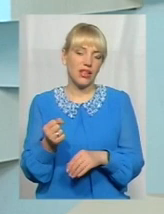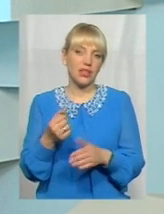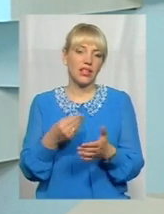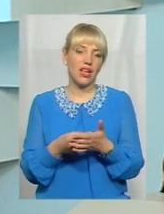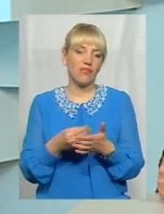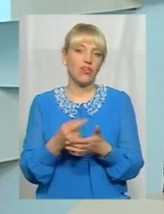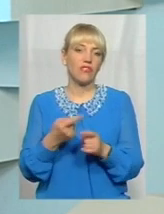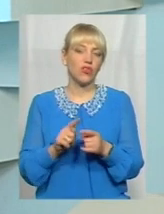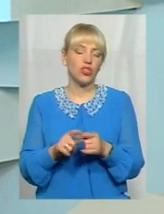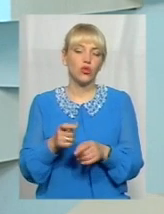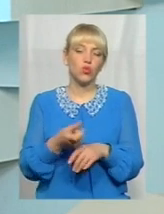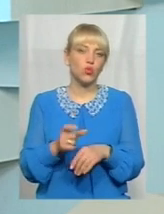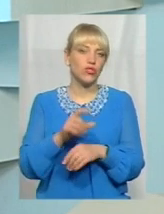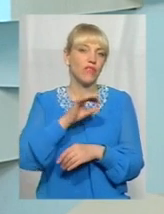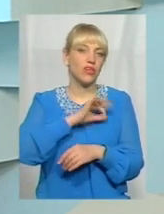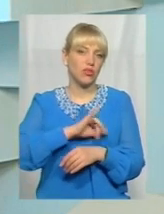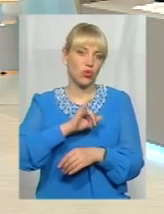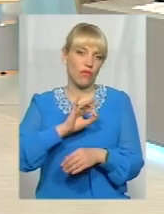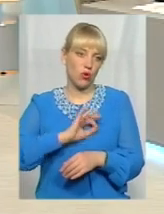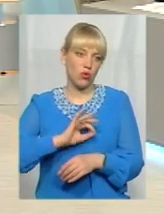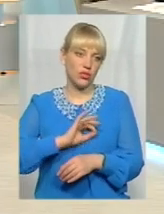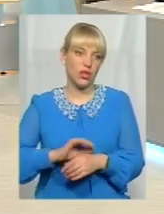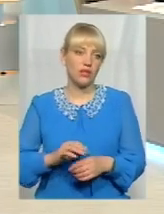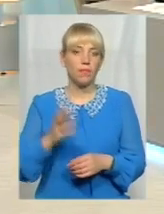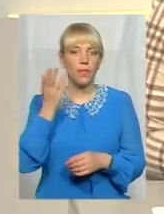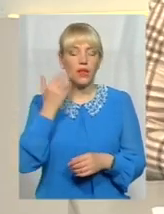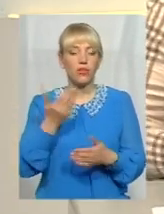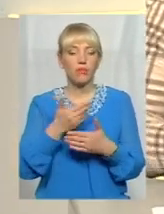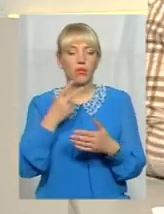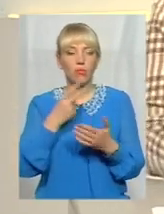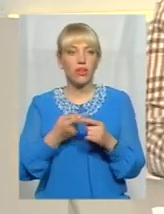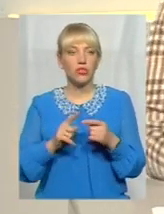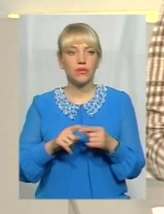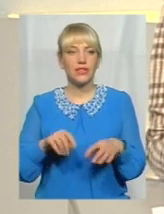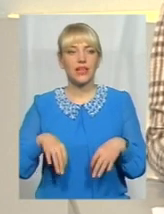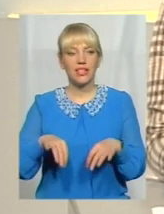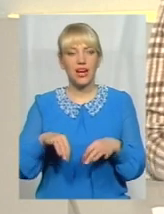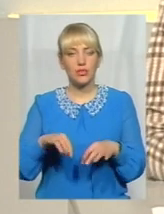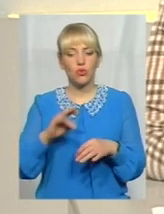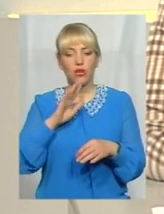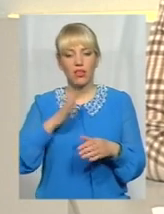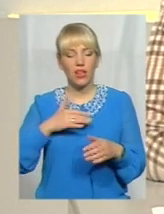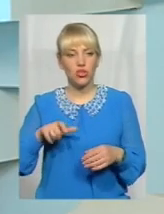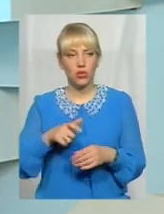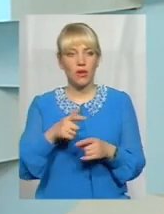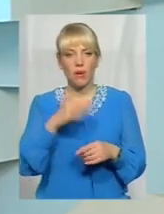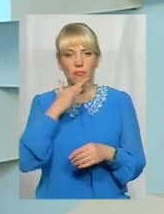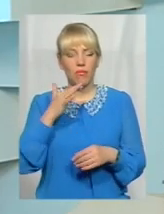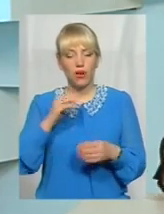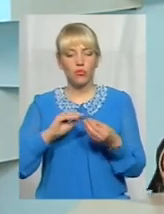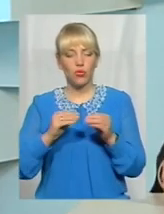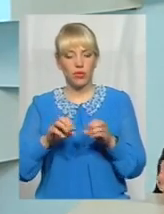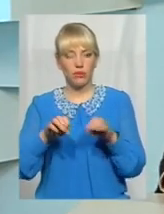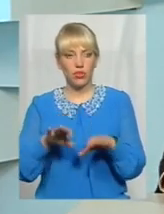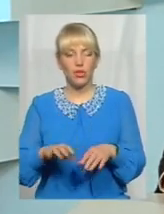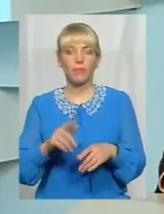вони дуже вигідні у використанні. Коли ми побачимо цей транспорт на наших автошляхах, це ж багато проблем вирішує. Знову